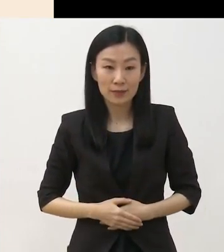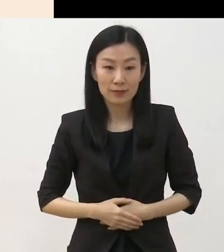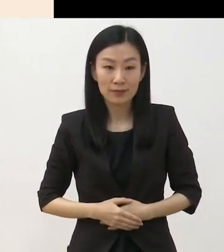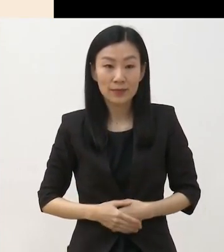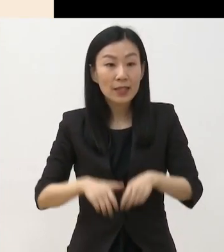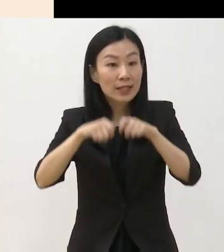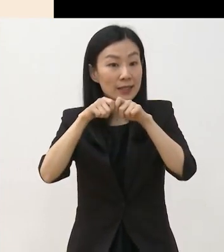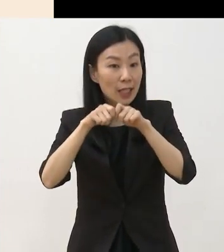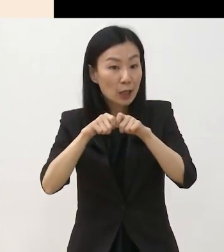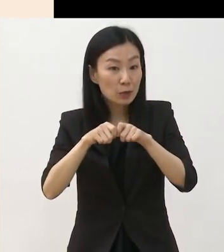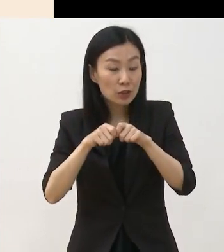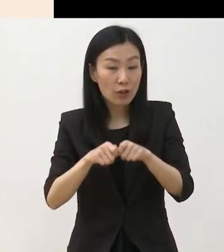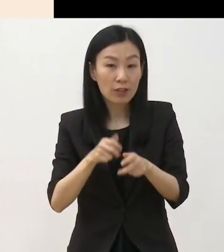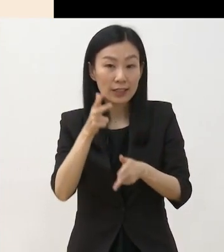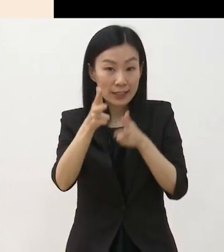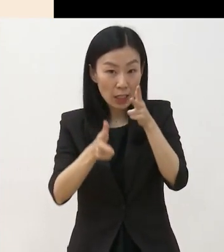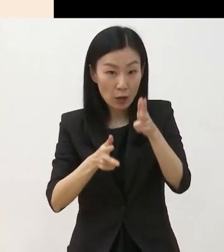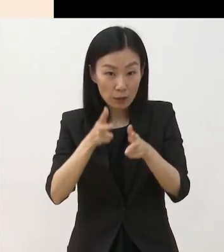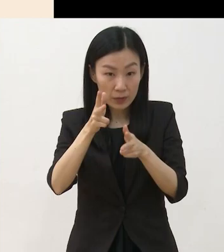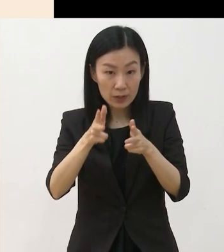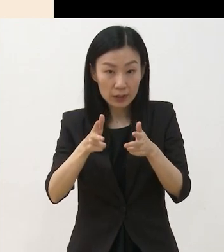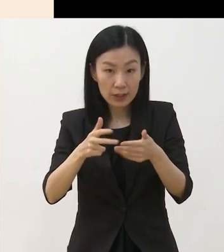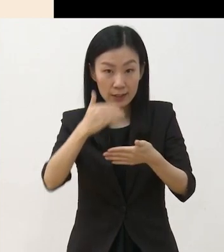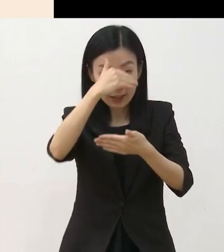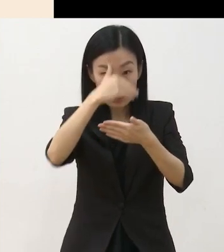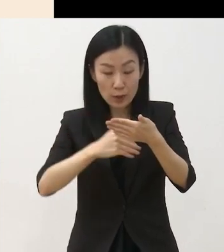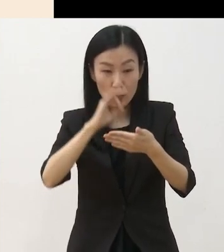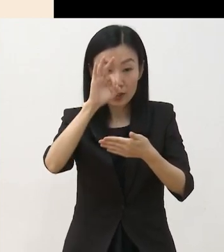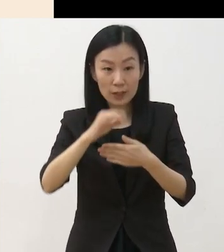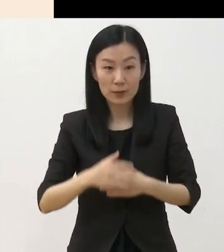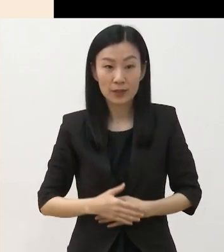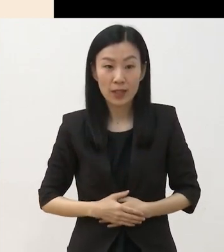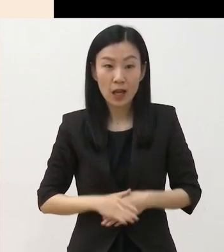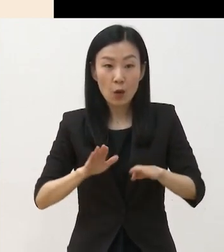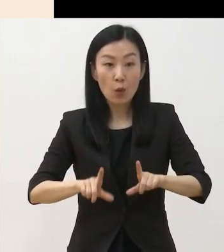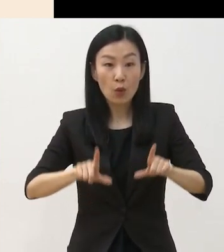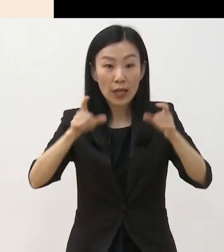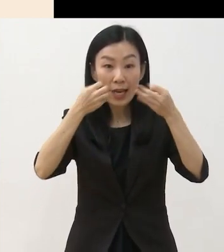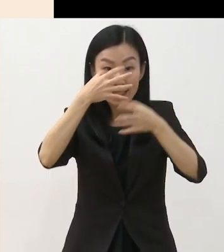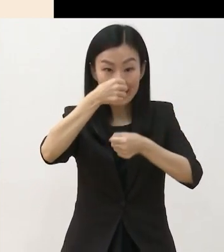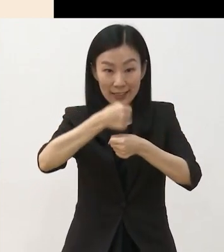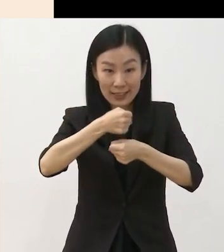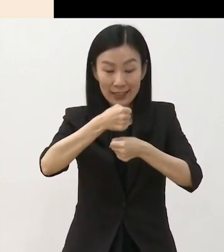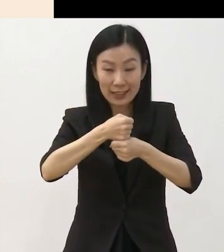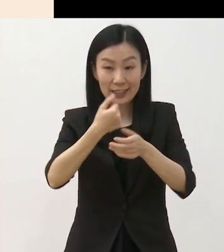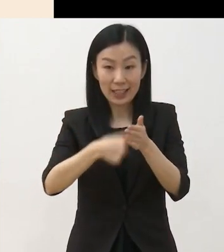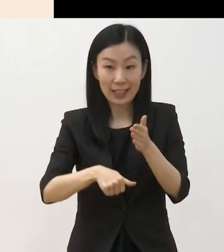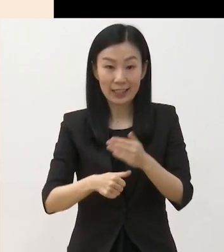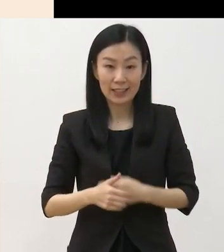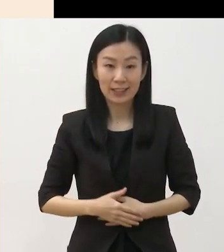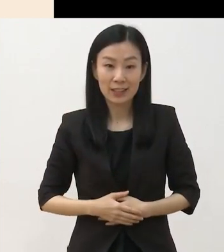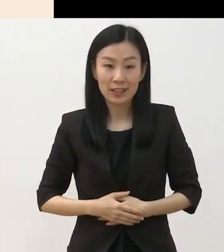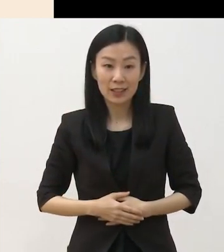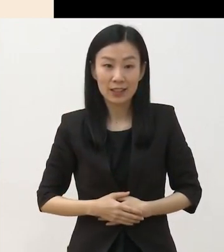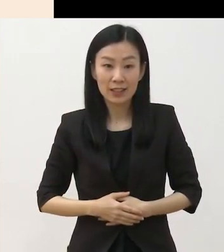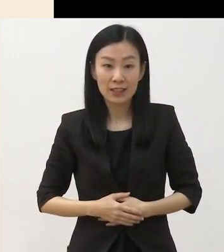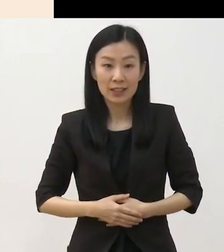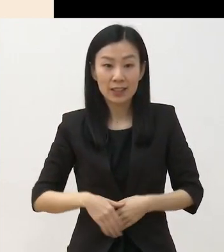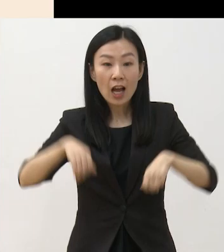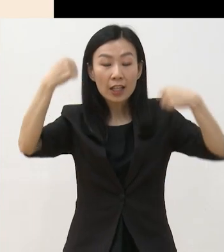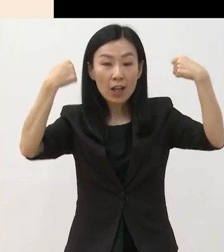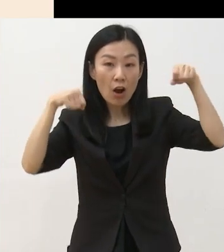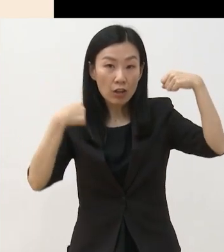세부적인 사업들을 살펴보겠습니다 먼저 올레 신작입니다 올레 신작은 연극,